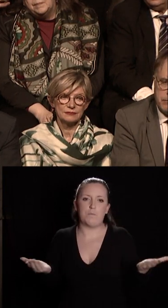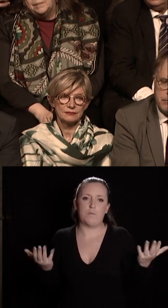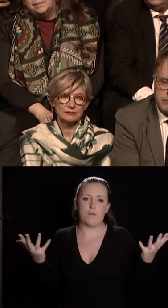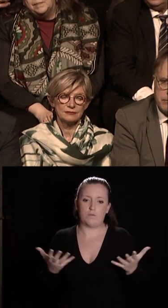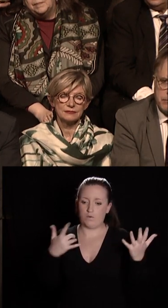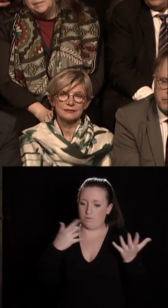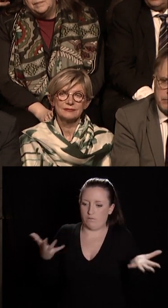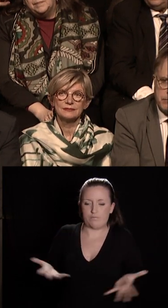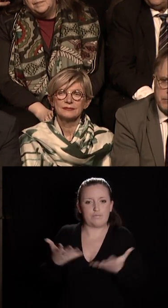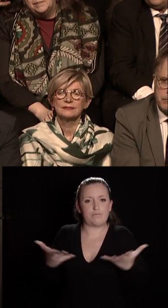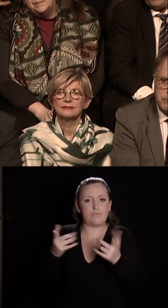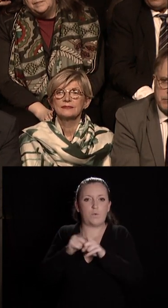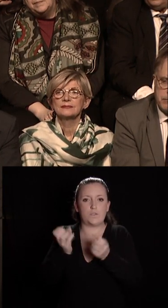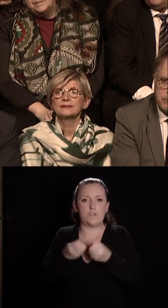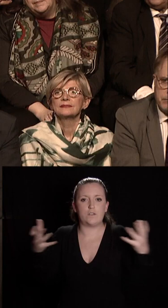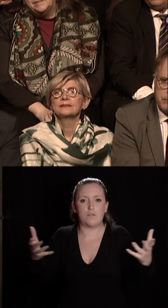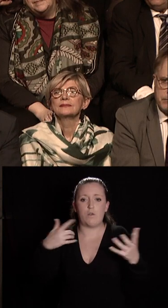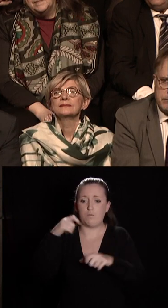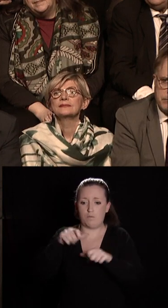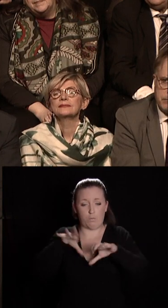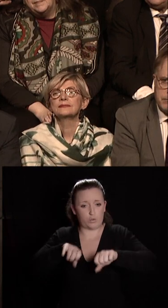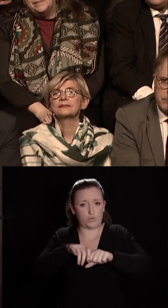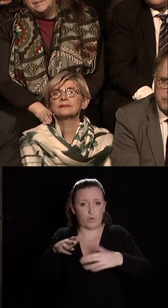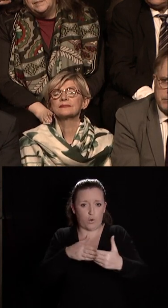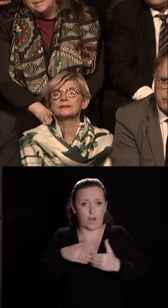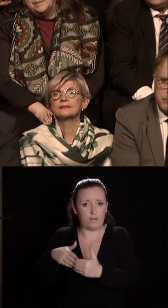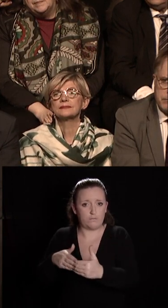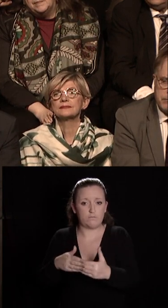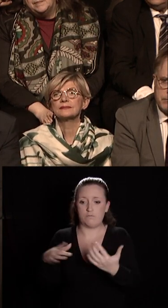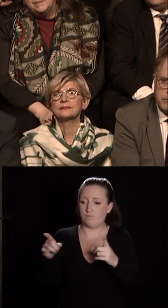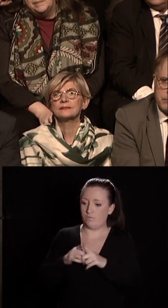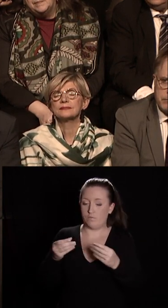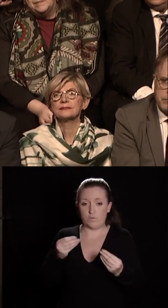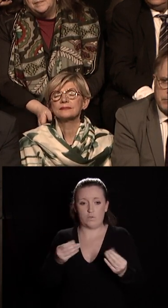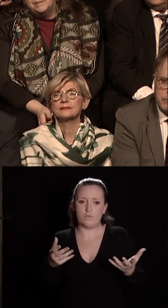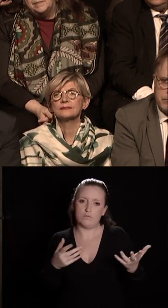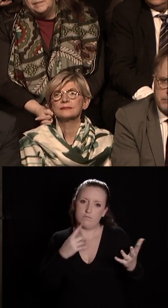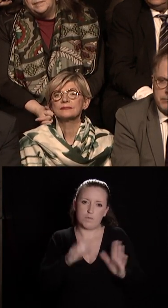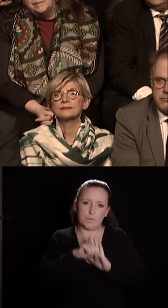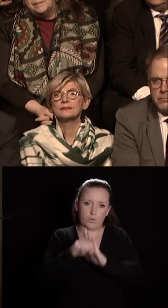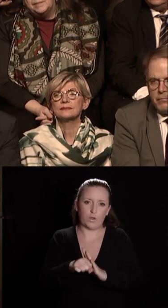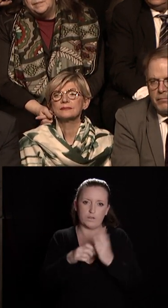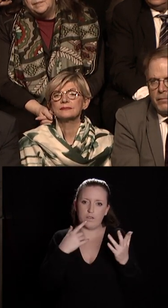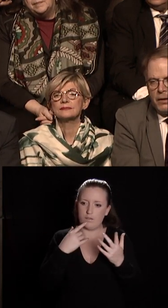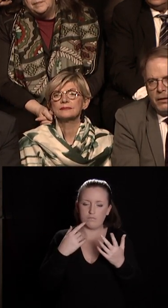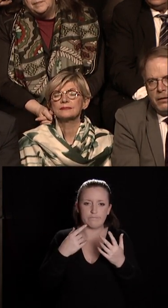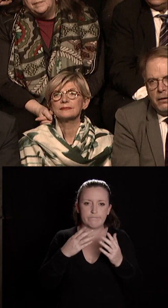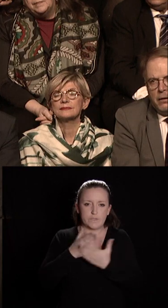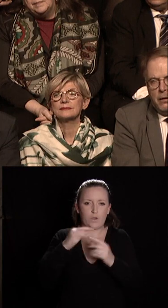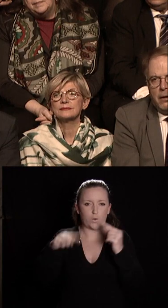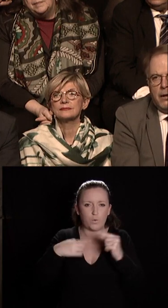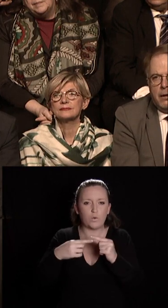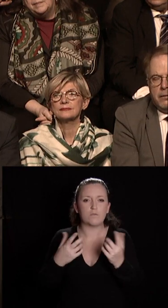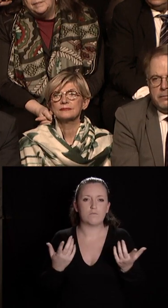promouvoir et de développer des productions locales, de favoriser les circuits courts et d'encourager la